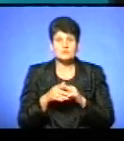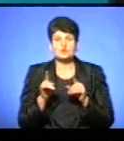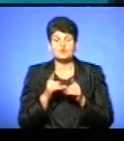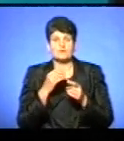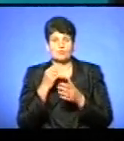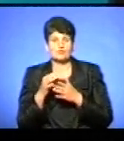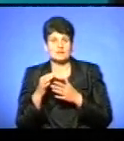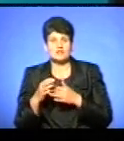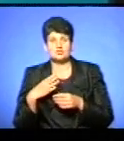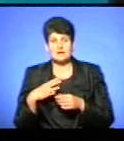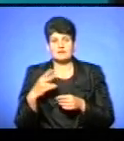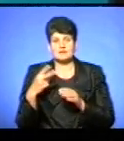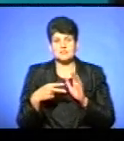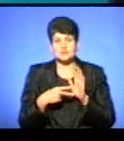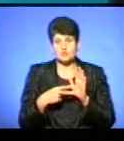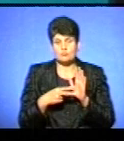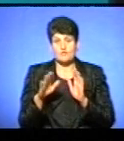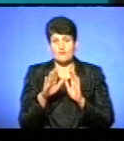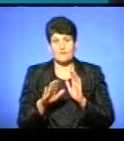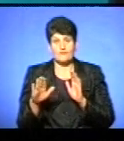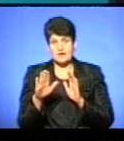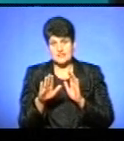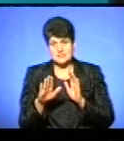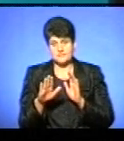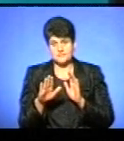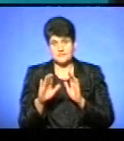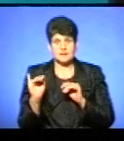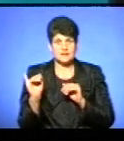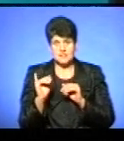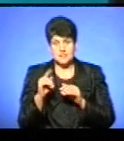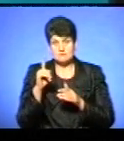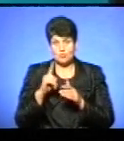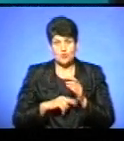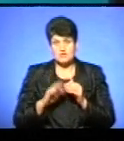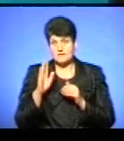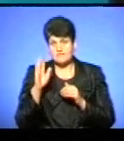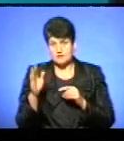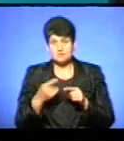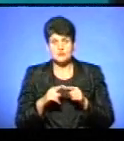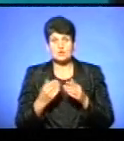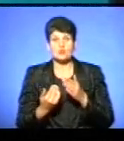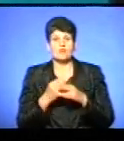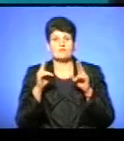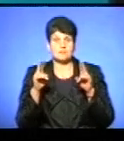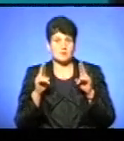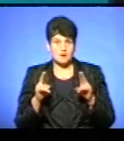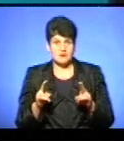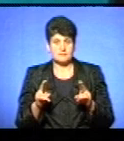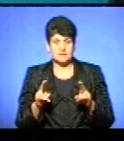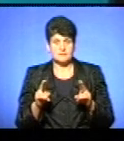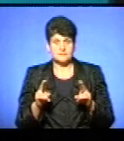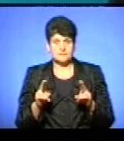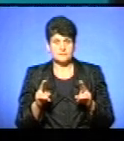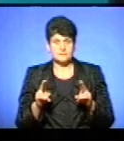відповідає. Тому, дуже чекаємо 27 вересня. І, ну, сподіваємося, що такі нові правила, в принципі,